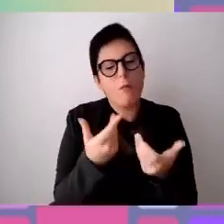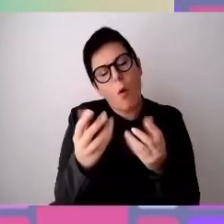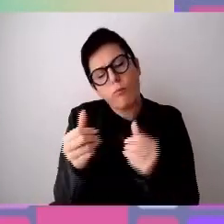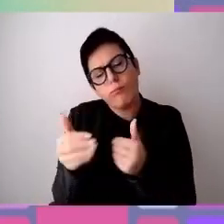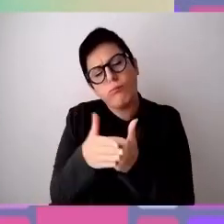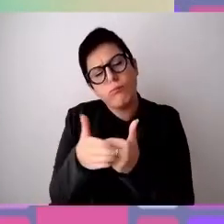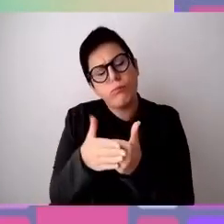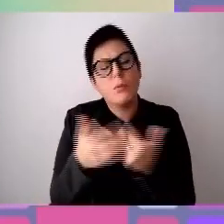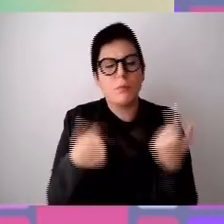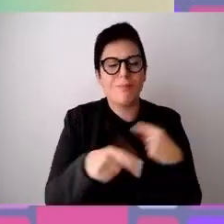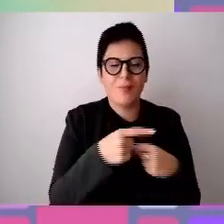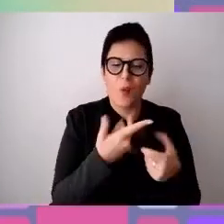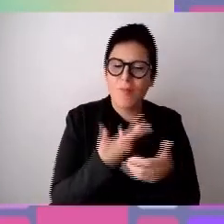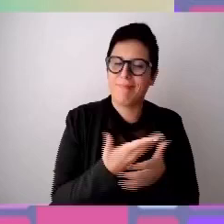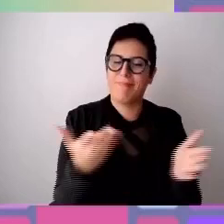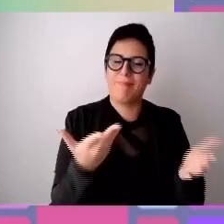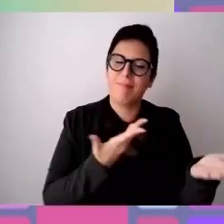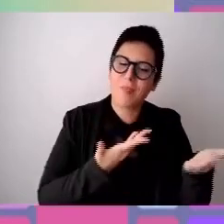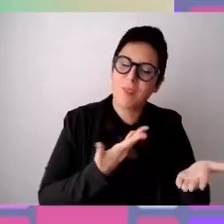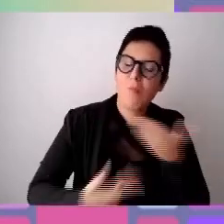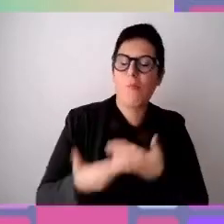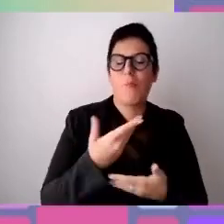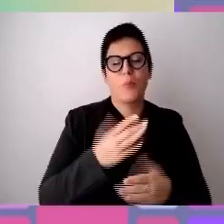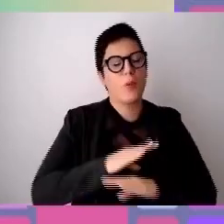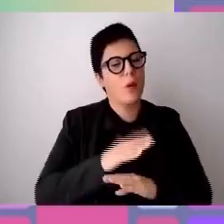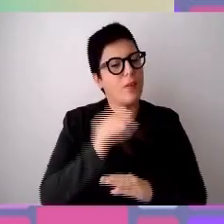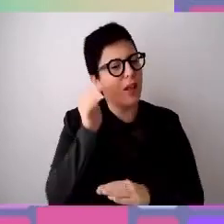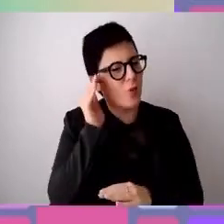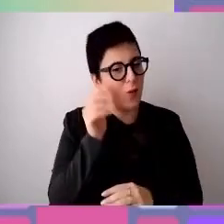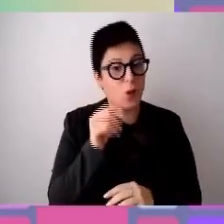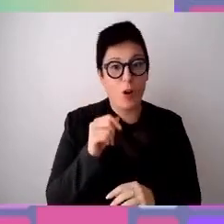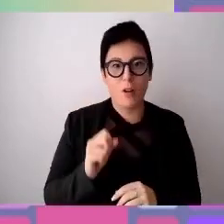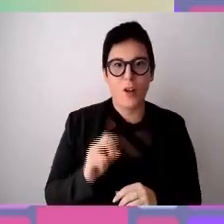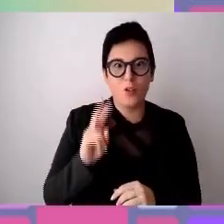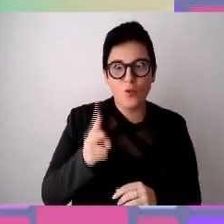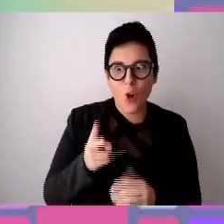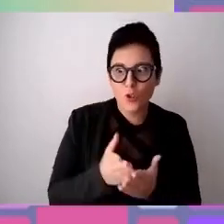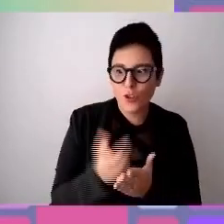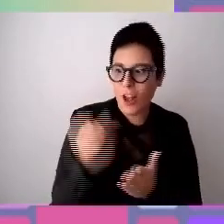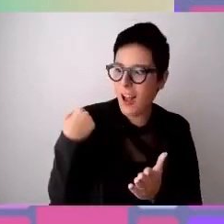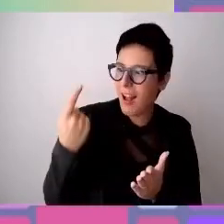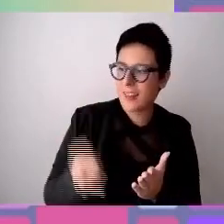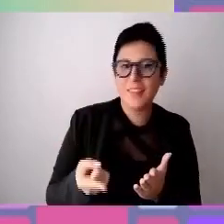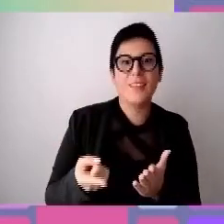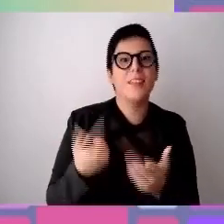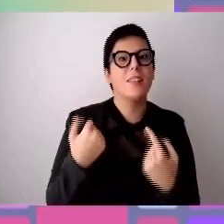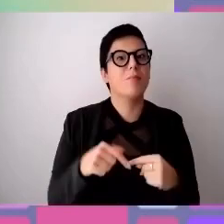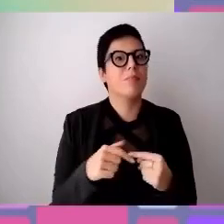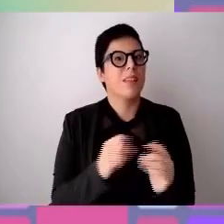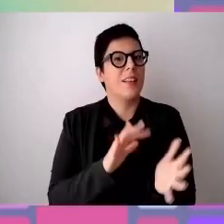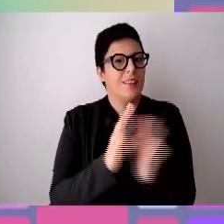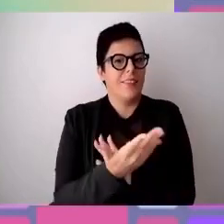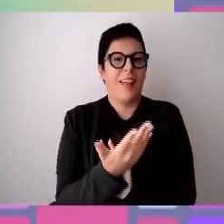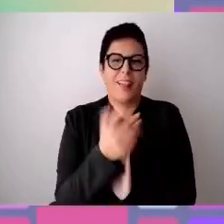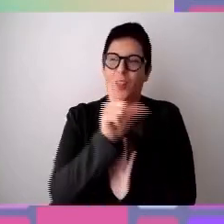posso dire che il servizio dopo 12 anni è diventata la punta di diamante